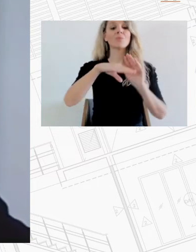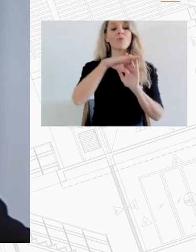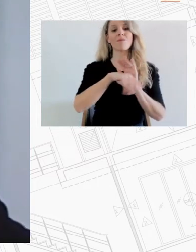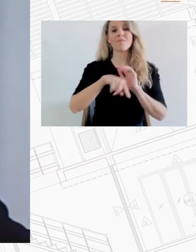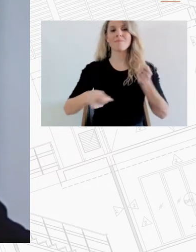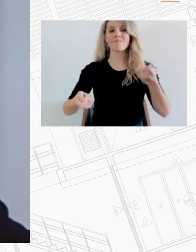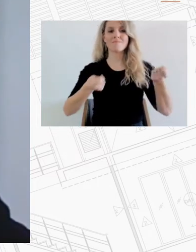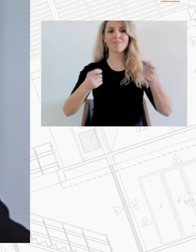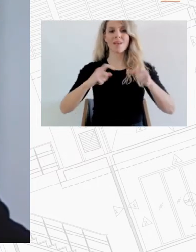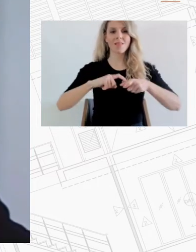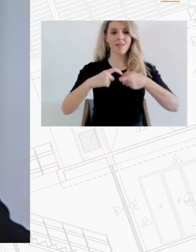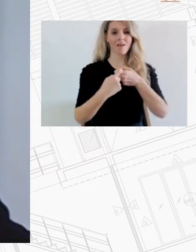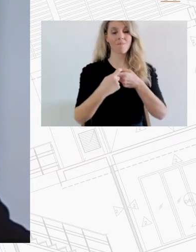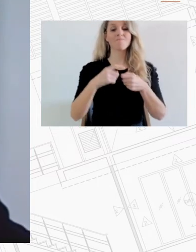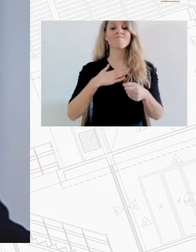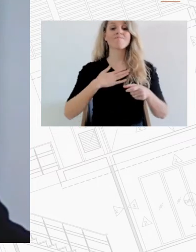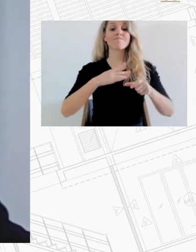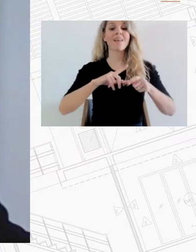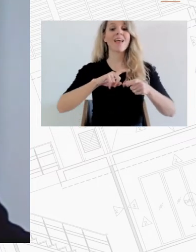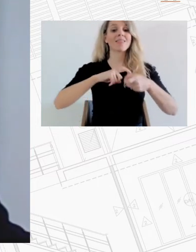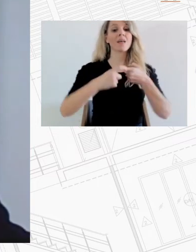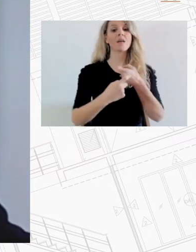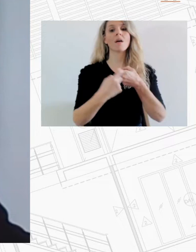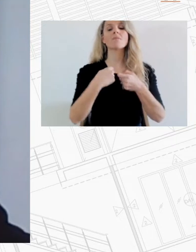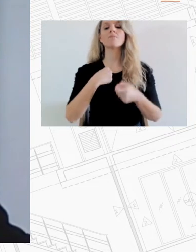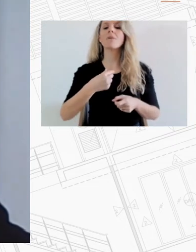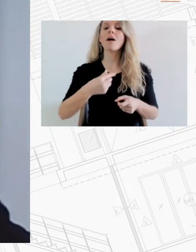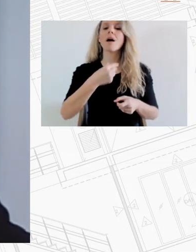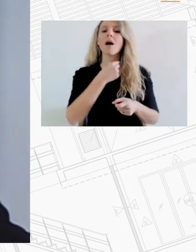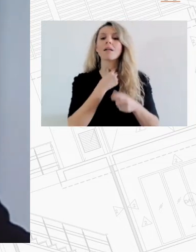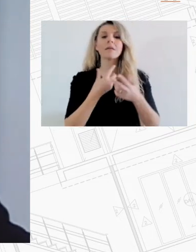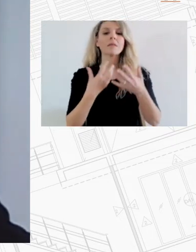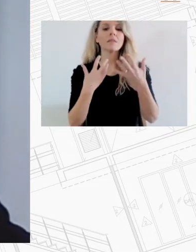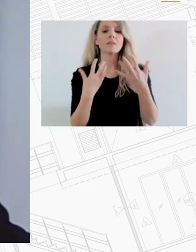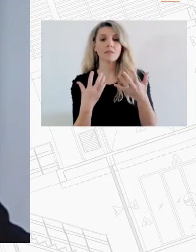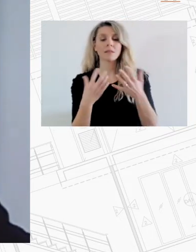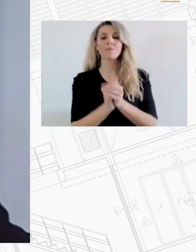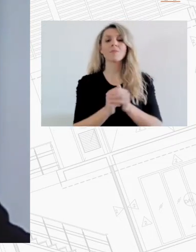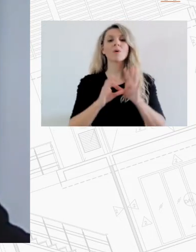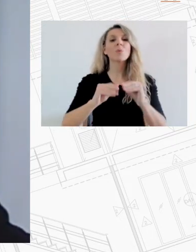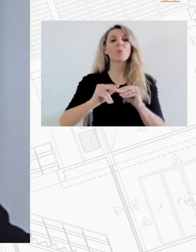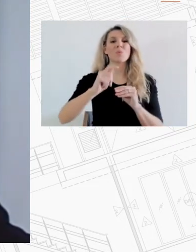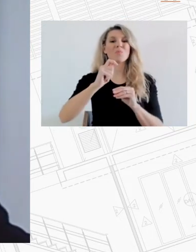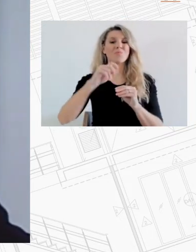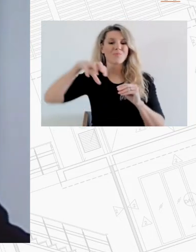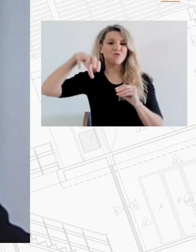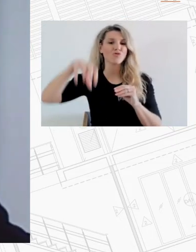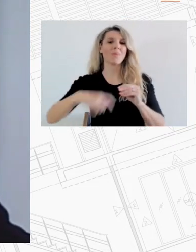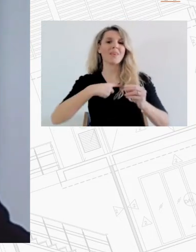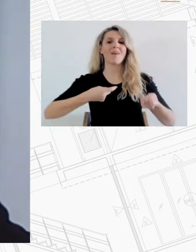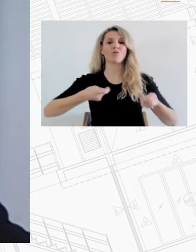Η εταιρεία μας έχοντας αντιληφθεί την ανάγκη παρέβασης από πλευράς της τοπικής αυτοδιοίκησης για να